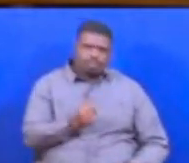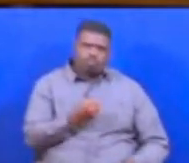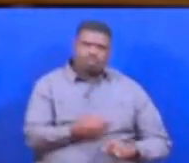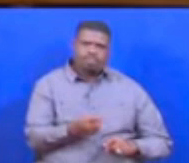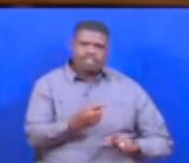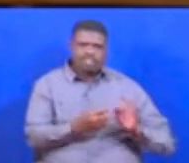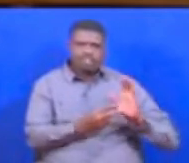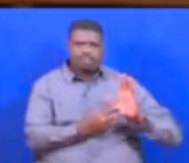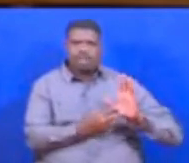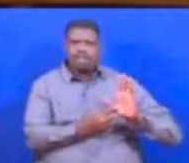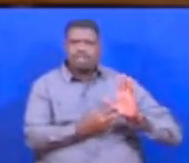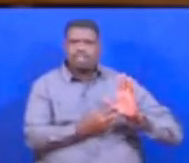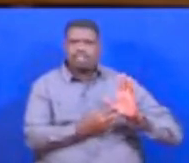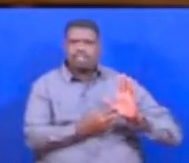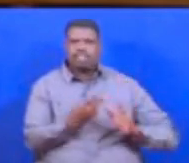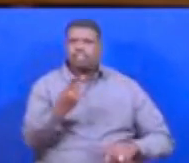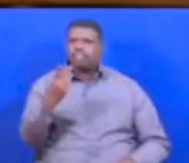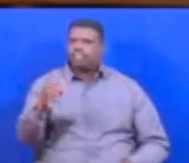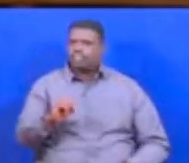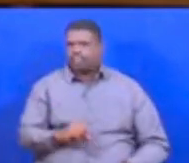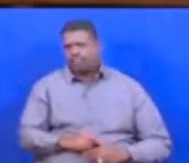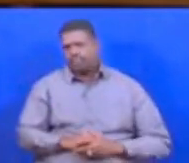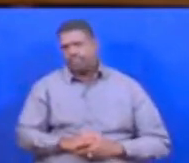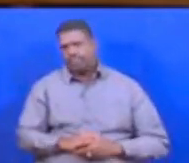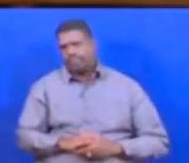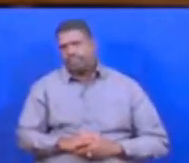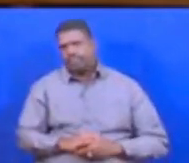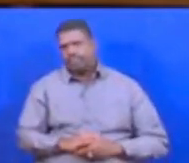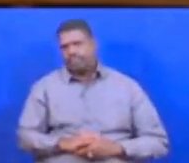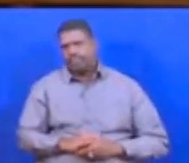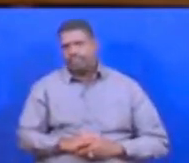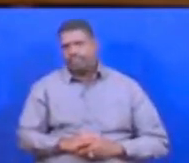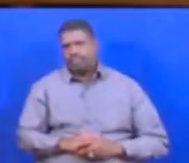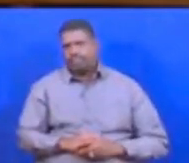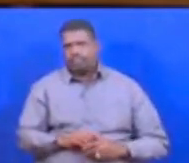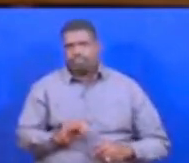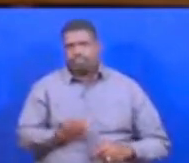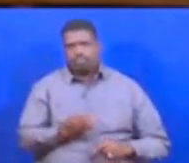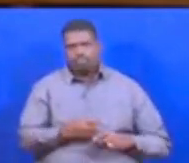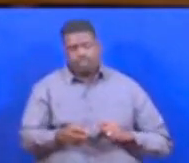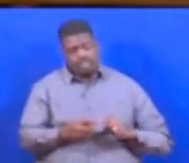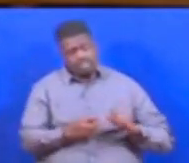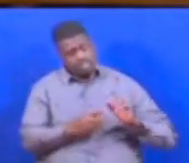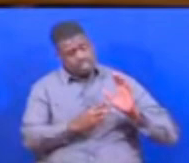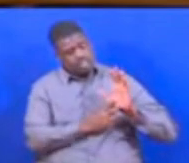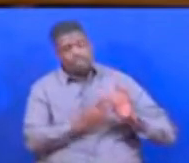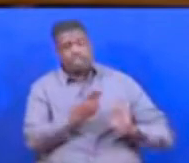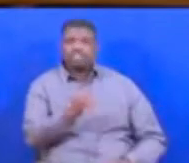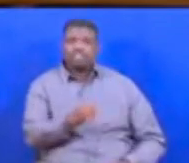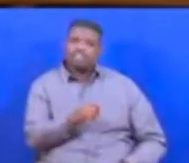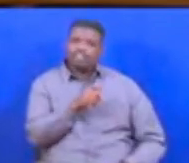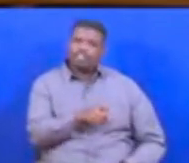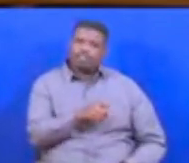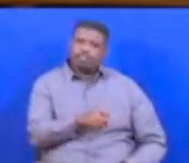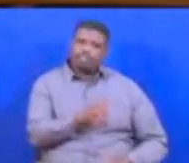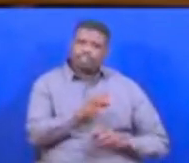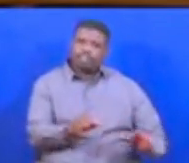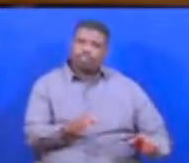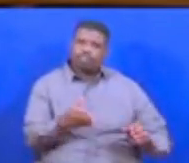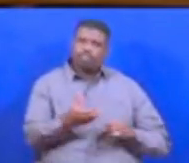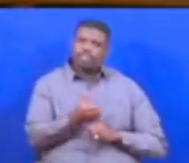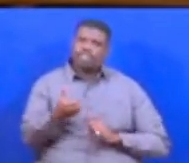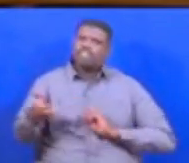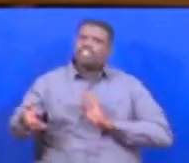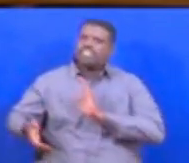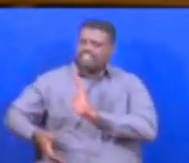na ishirini. Na milioni miya saba na ishirini. Kwa hiyo, hapo kwa za tea tutakua na chanzo